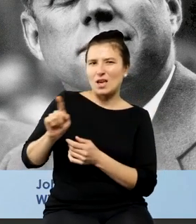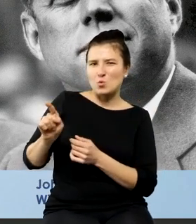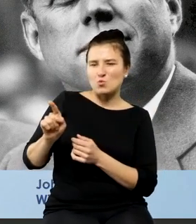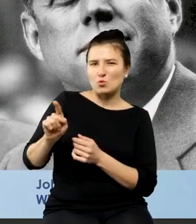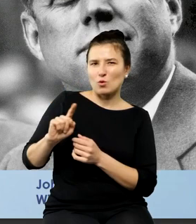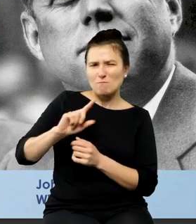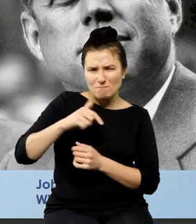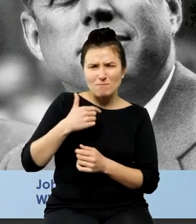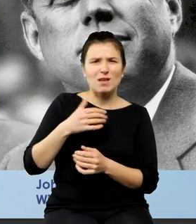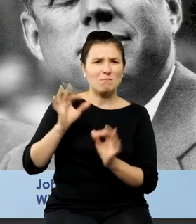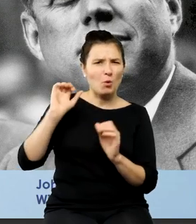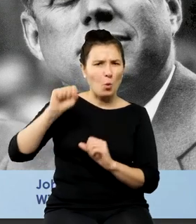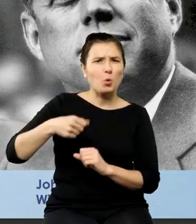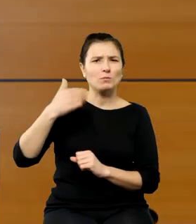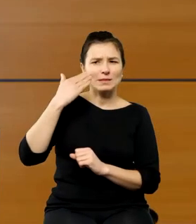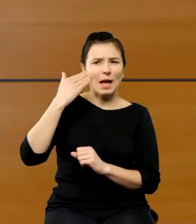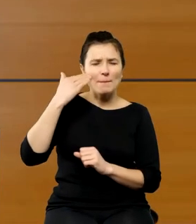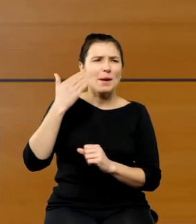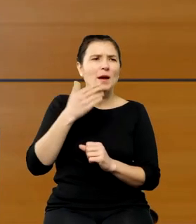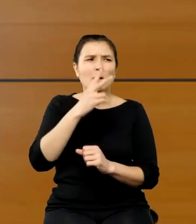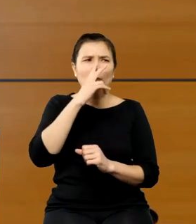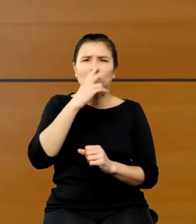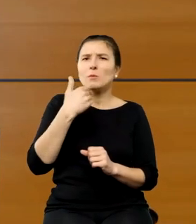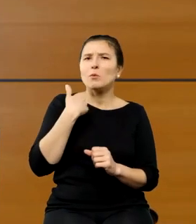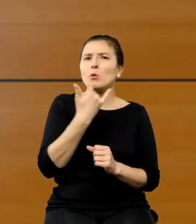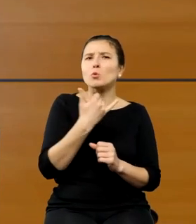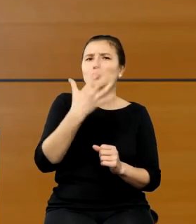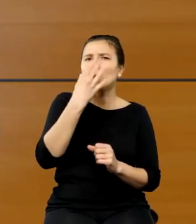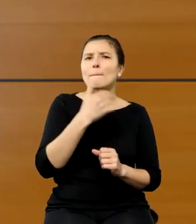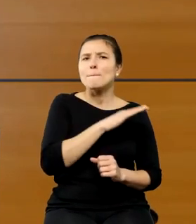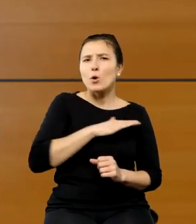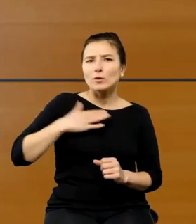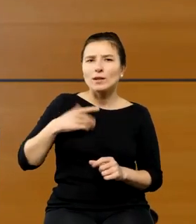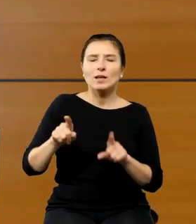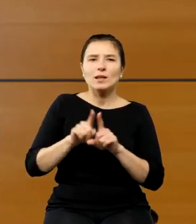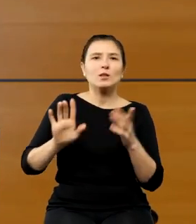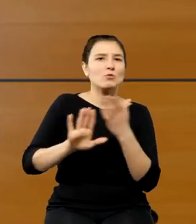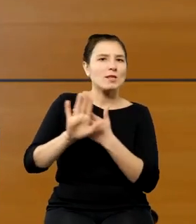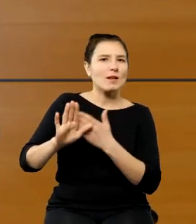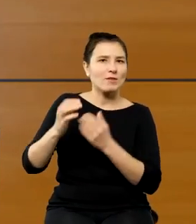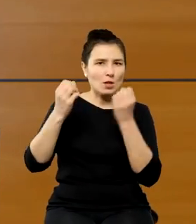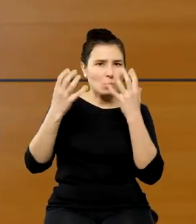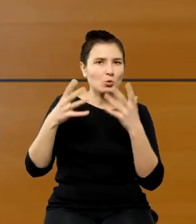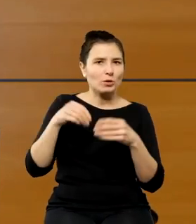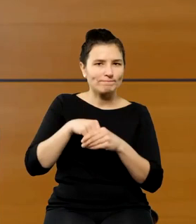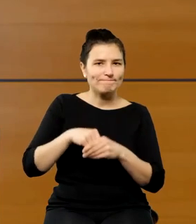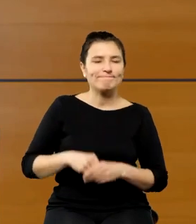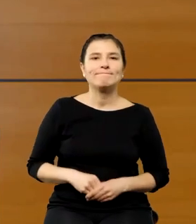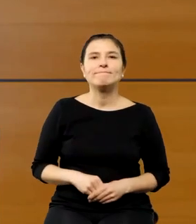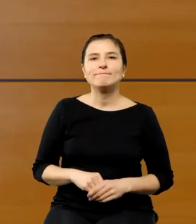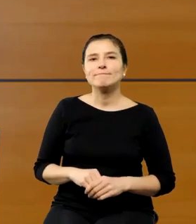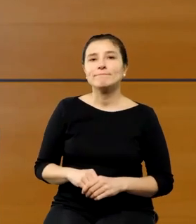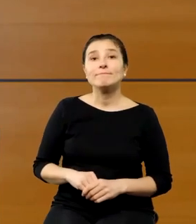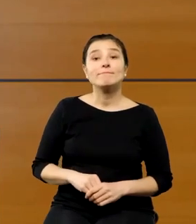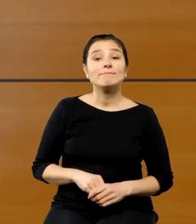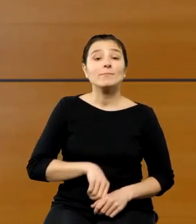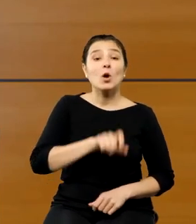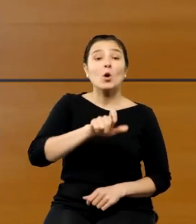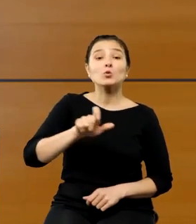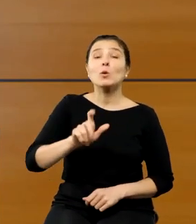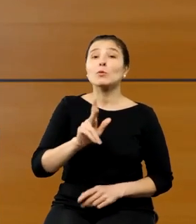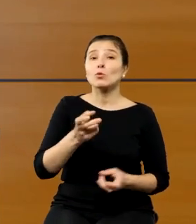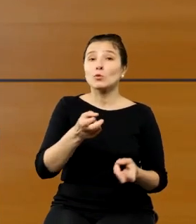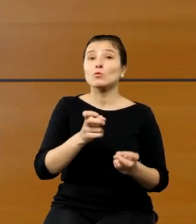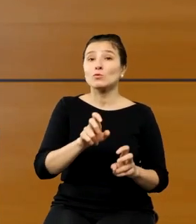znany z różnych portretów i przedstawień kulturowych. Natomiast sami twórcy właśnie z Olsztyna